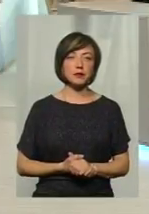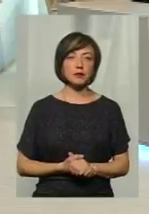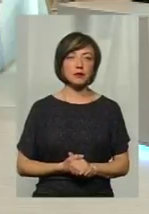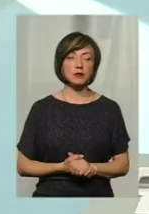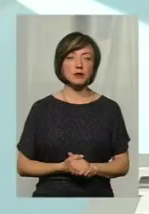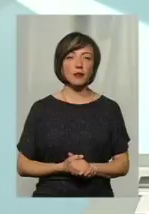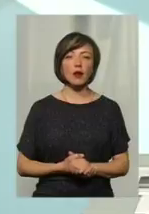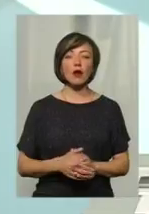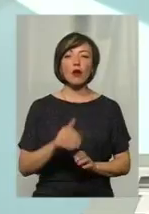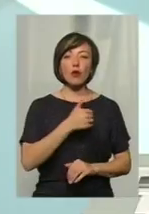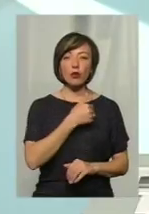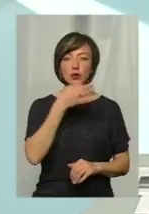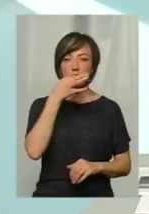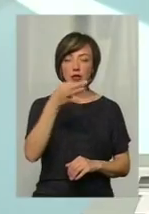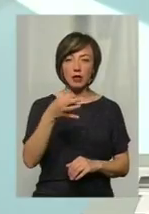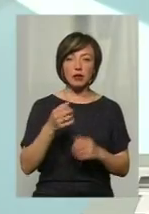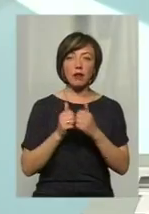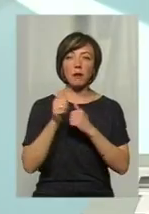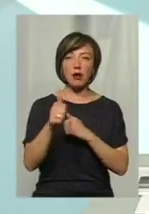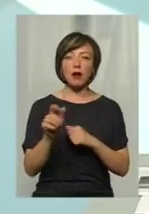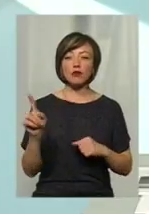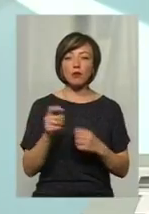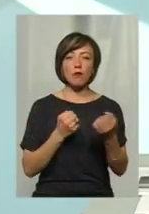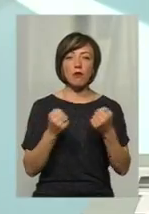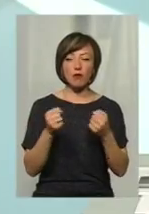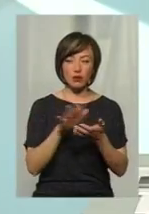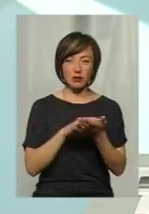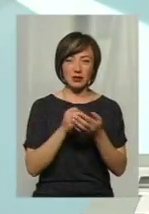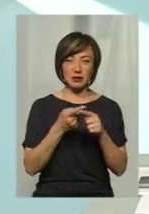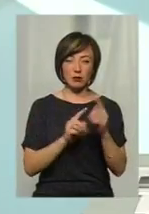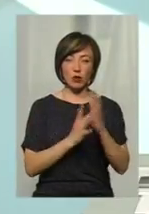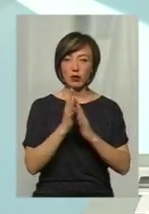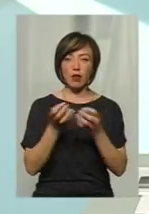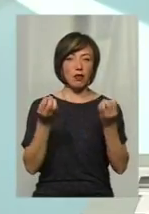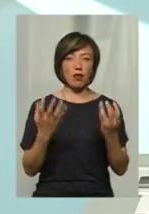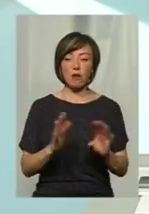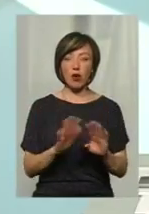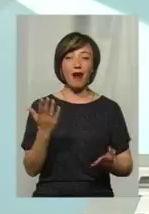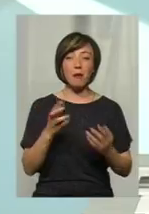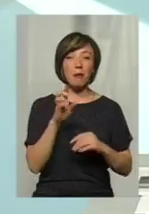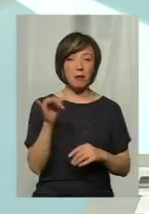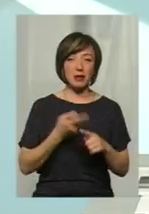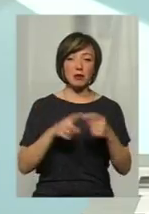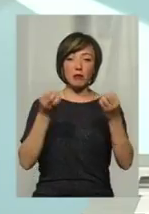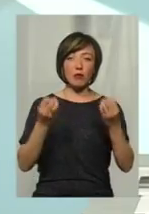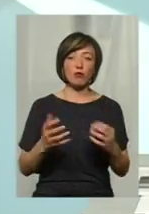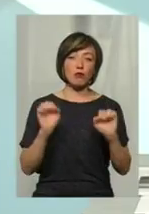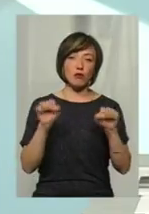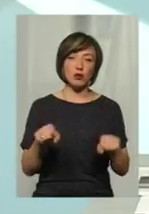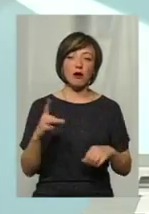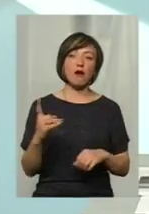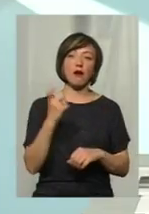наприклад, що боротьба буде непроста. Тому що, якщо б це було дуже просто, можна було б нести